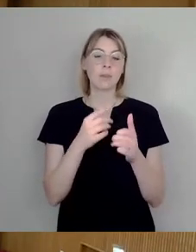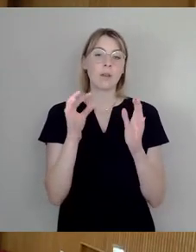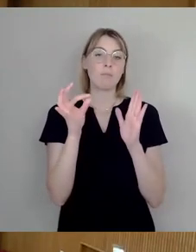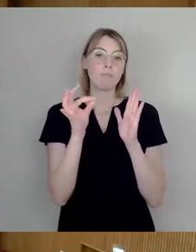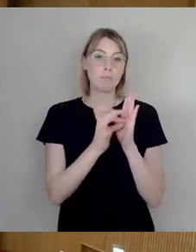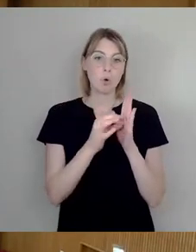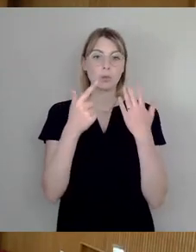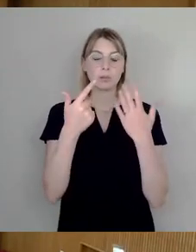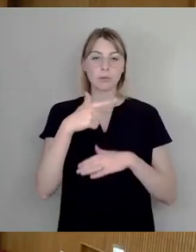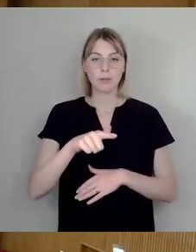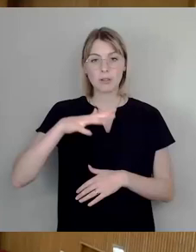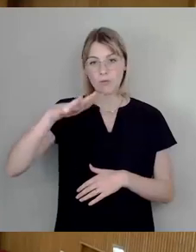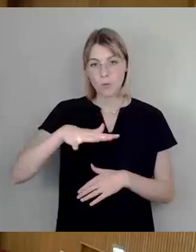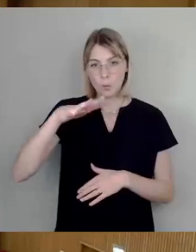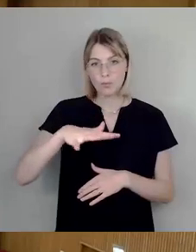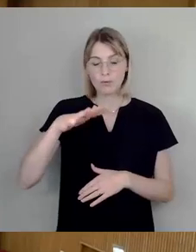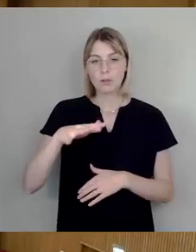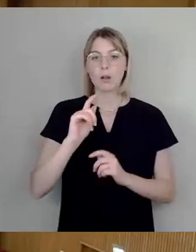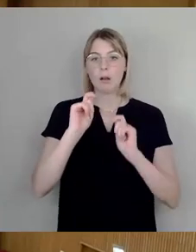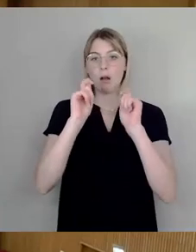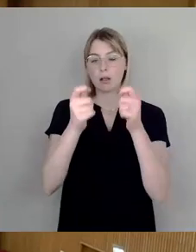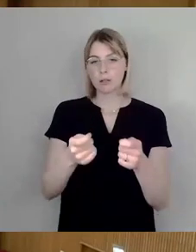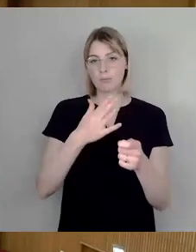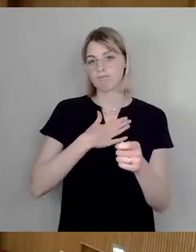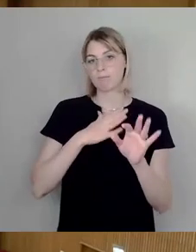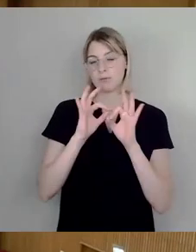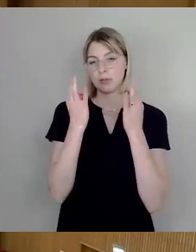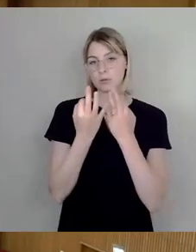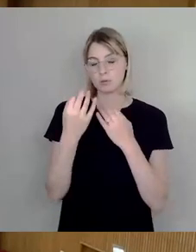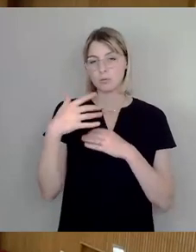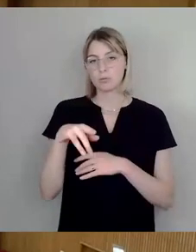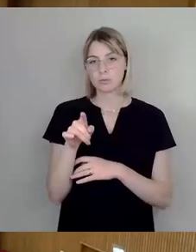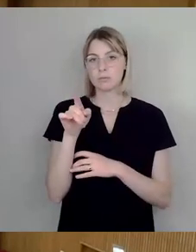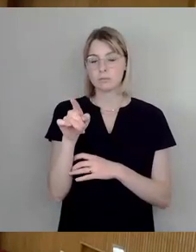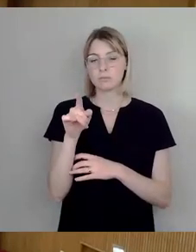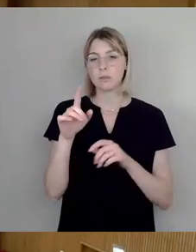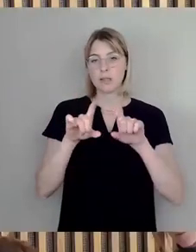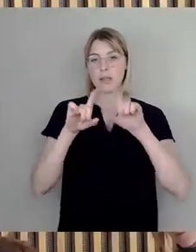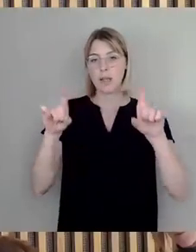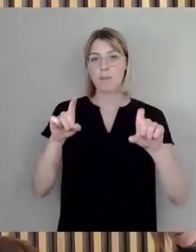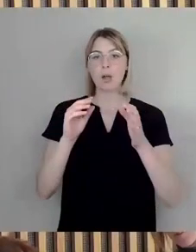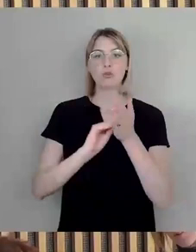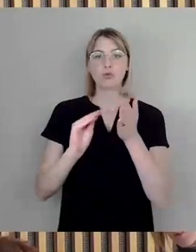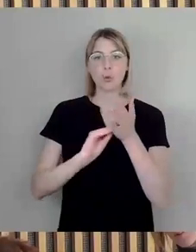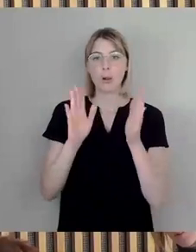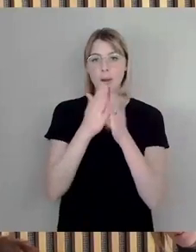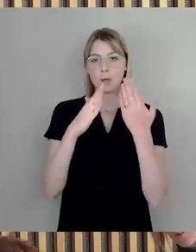.15 ein Antrag meiner Fraktion zum Thema Entwicklung der Schulbibliotheken fortsetzen.